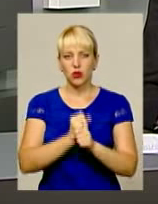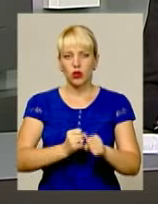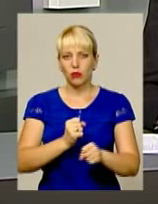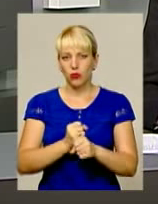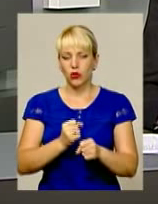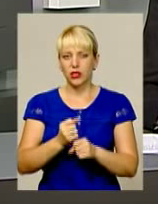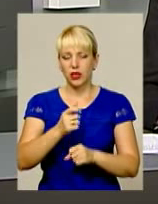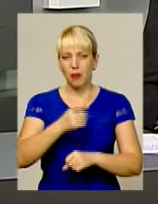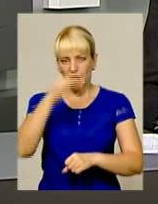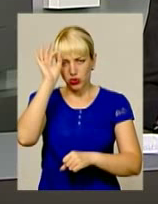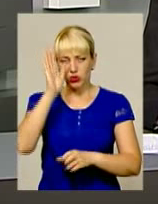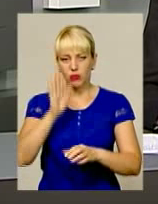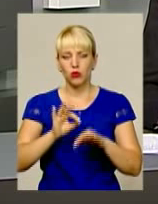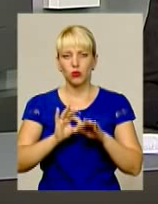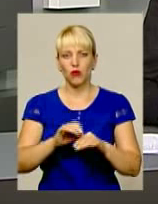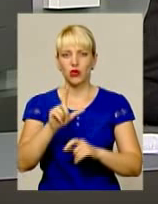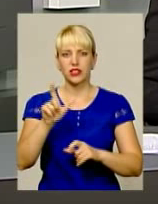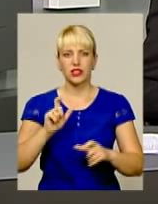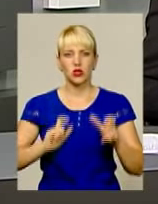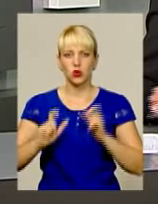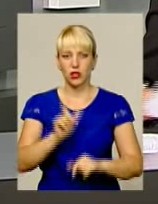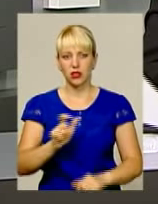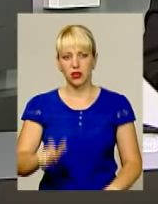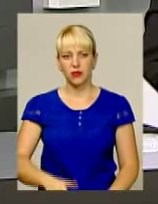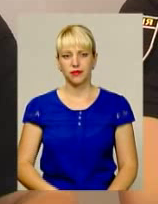роботи патрульні проводитимуть і зі студентами.